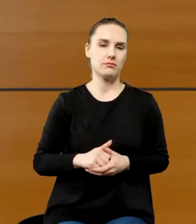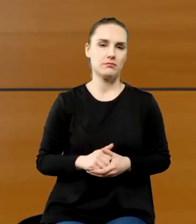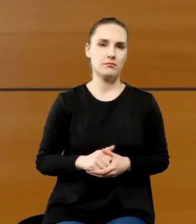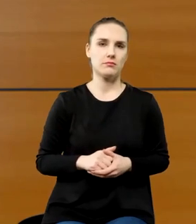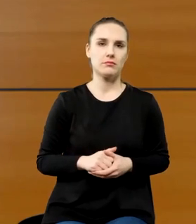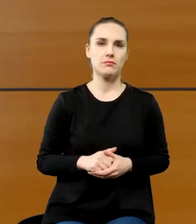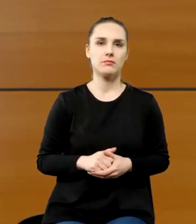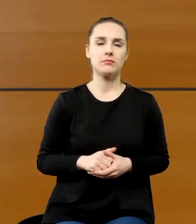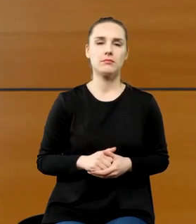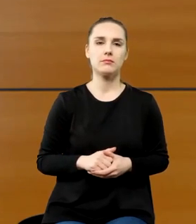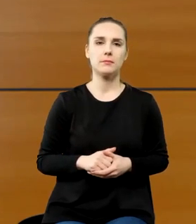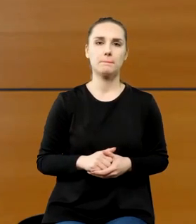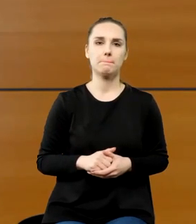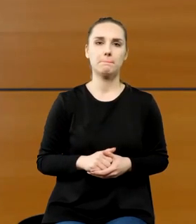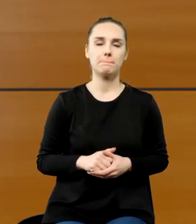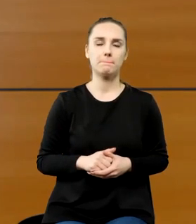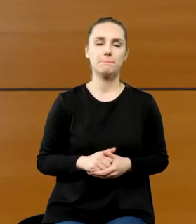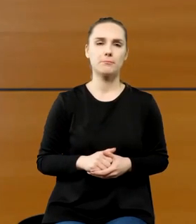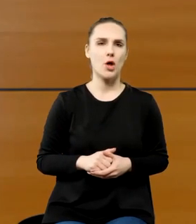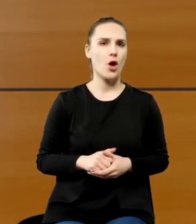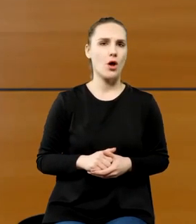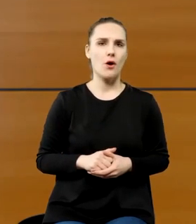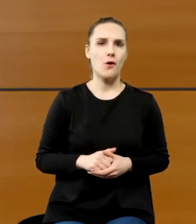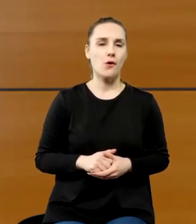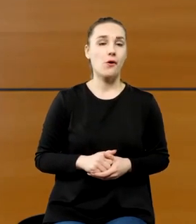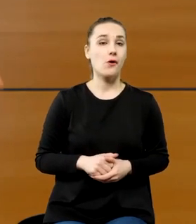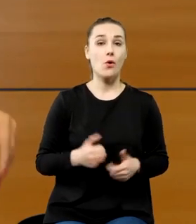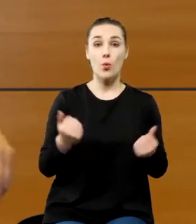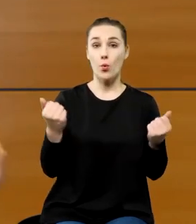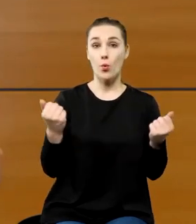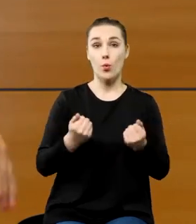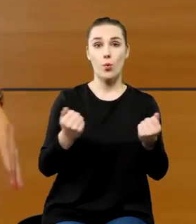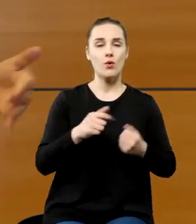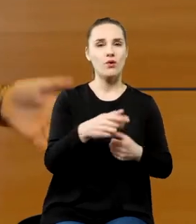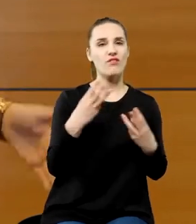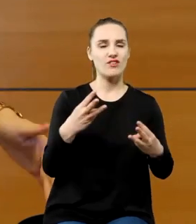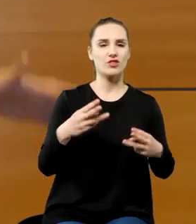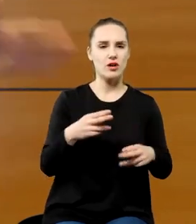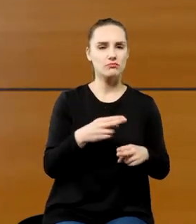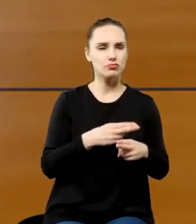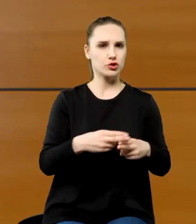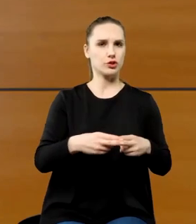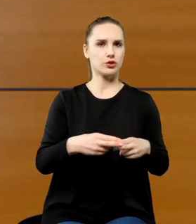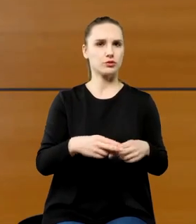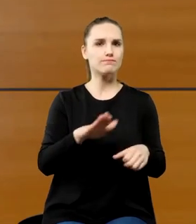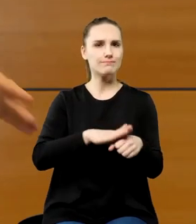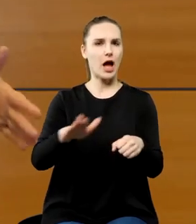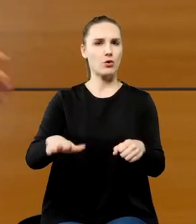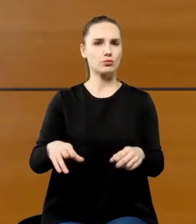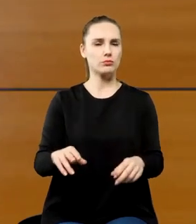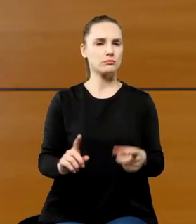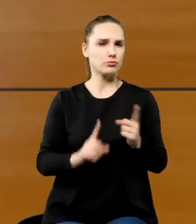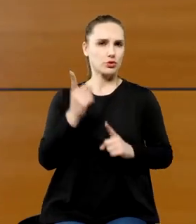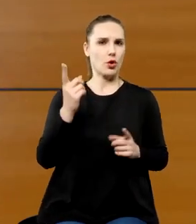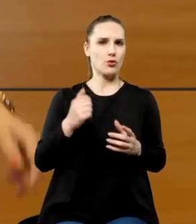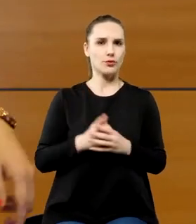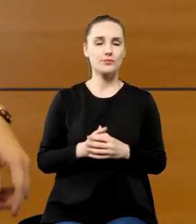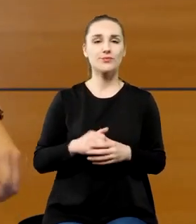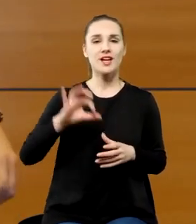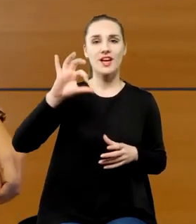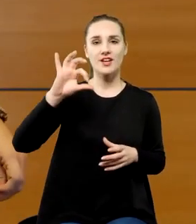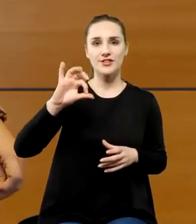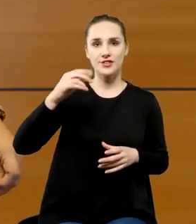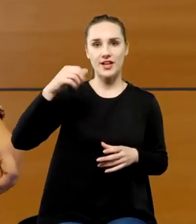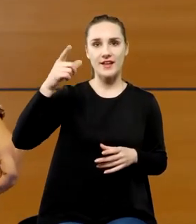mówić, która jest bardzo silnie, jest właśnie nacisk na narodowość, już śniadecki, to jest jeszcze przed jakby tymi rozważaniami XIX